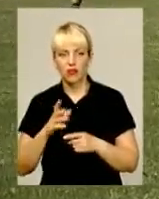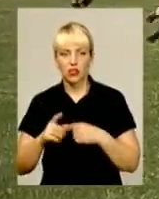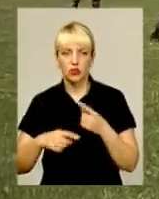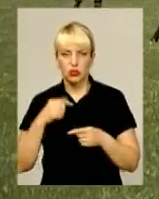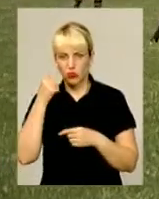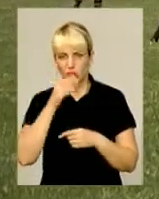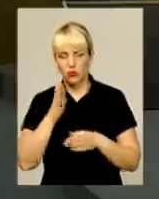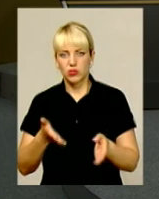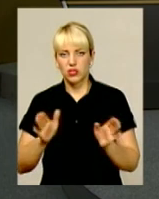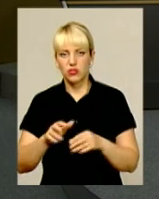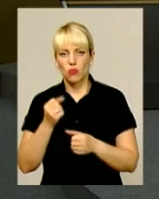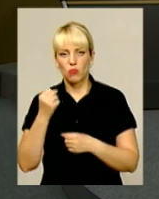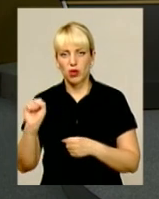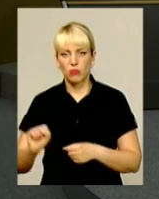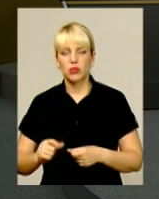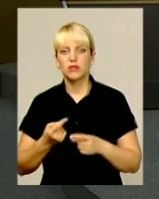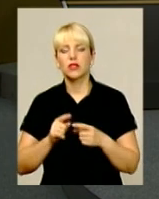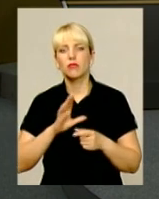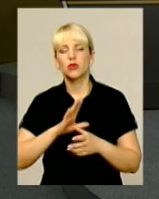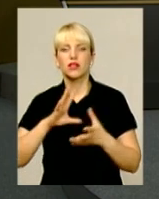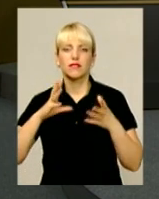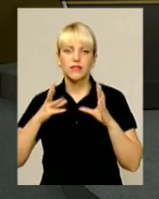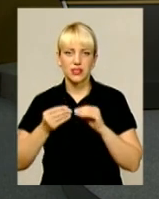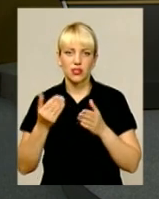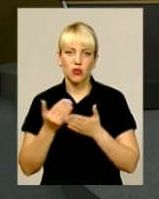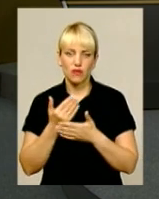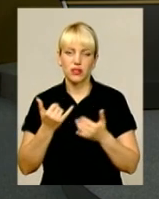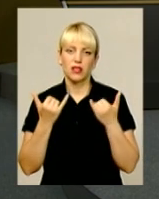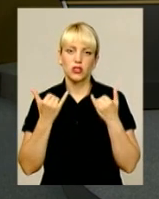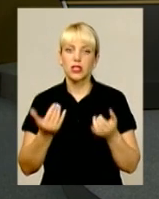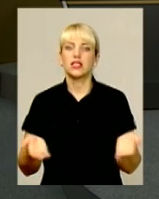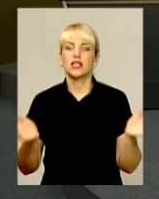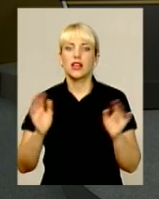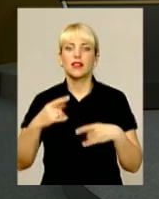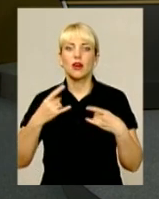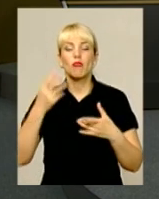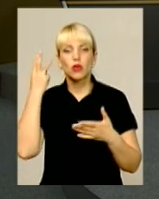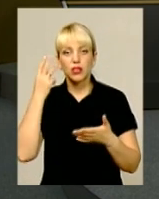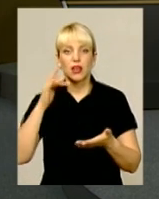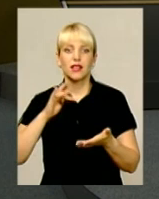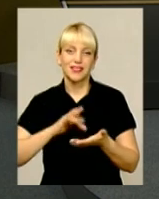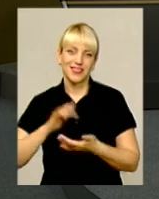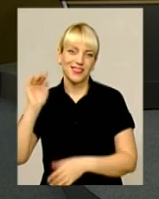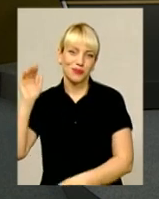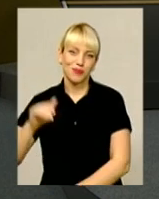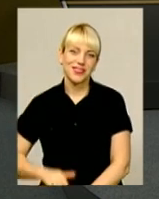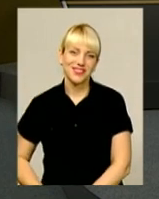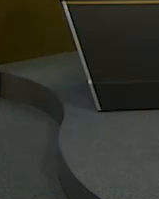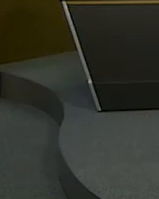турніру. Це були усі новини на сьогодні. Залишайтесь на телеканалі «Поділля Центр» і на все добре.